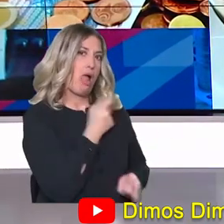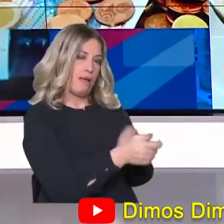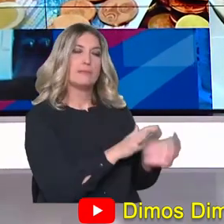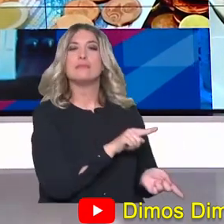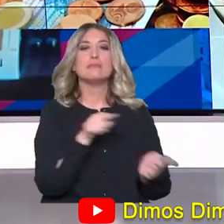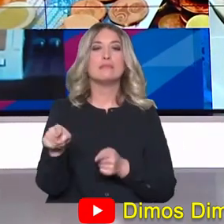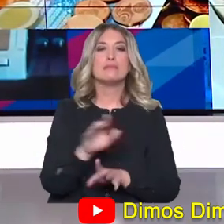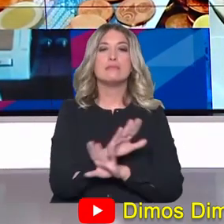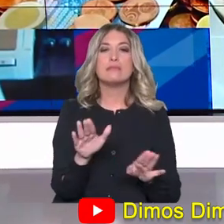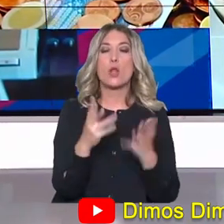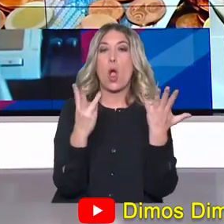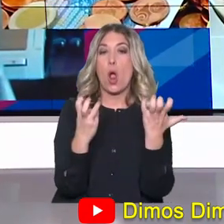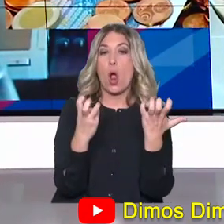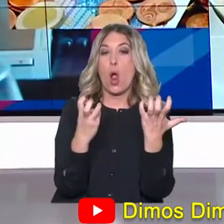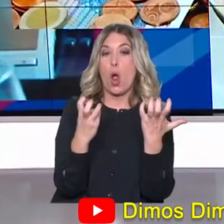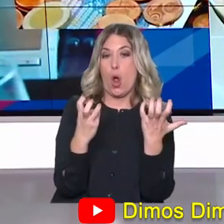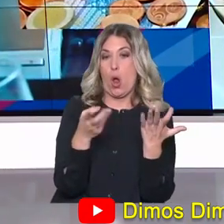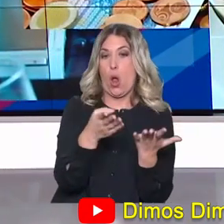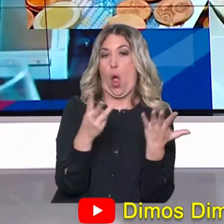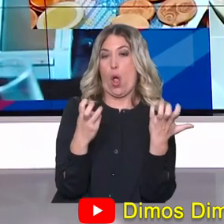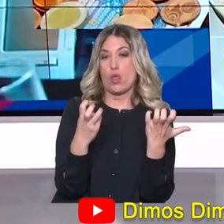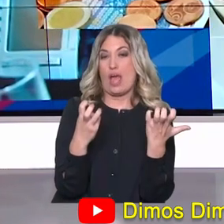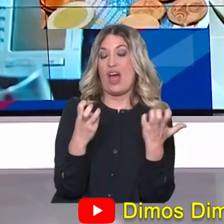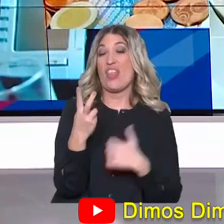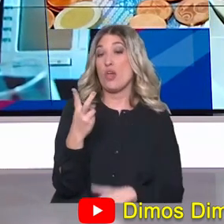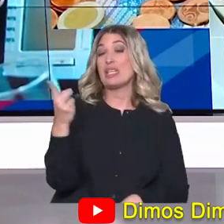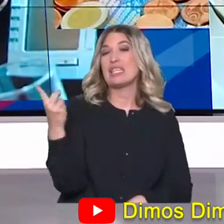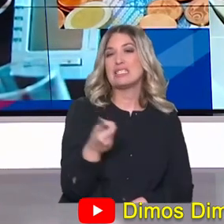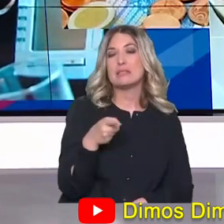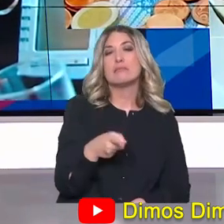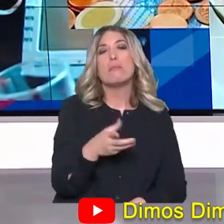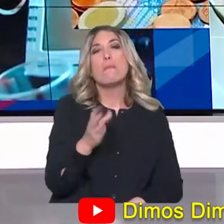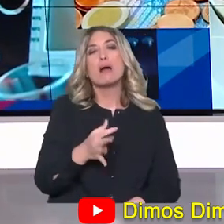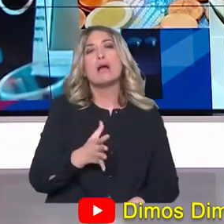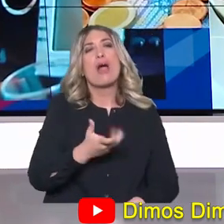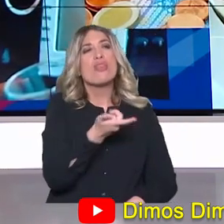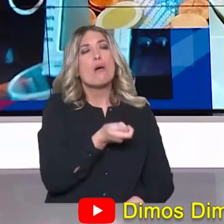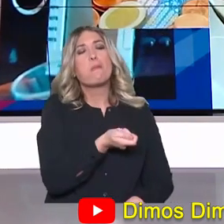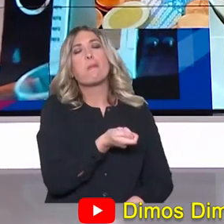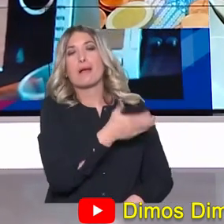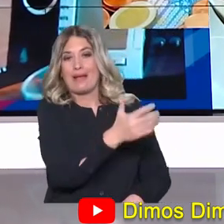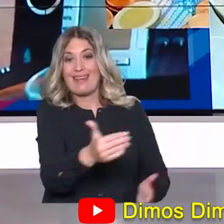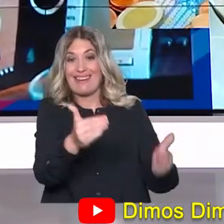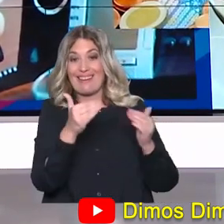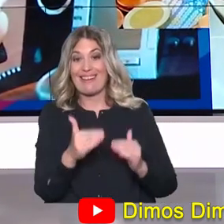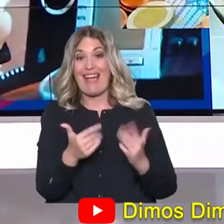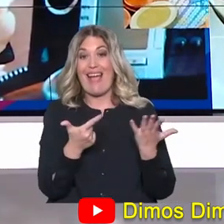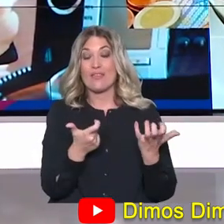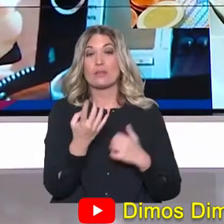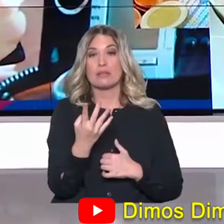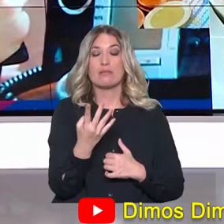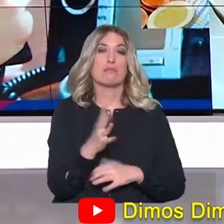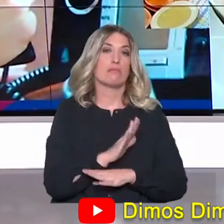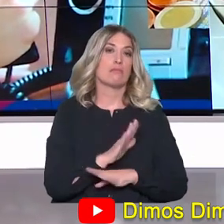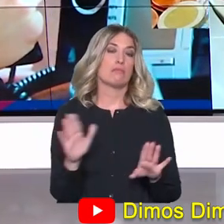λαγοριασμό των τραπεζών. Εκείνοι οι σπρακτικές στην ουσία. 82% είναι μη εξυπηρετούμενα. Το 74% έχουν